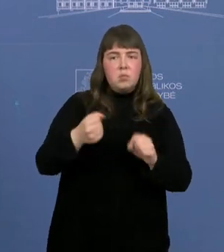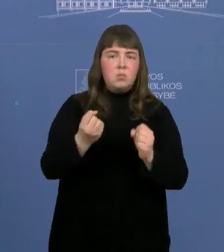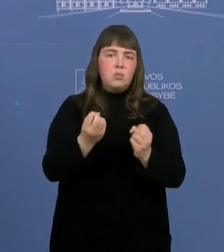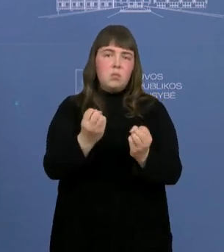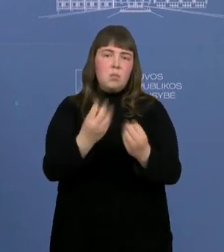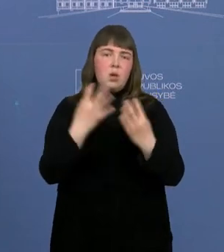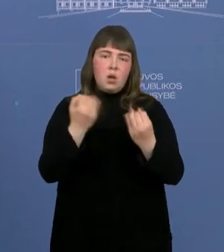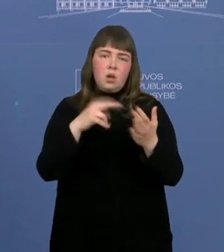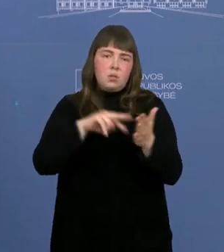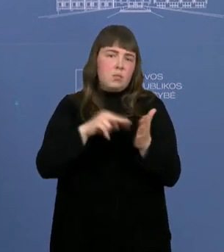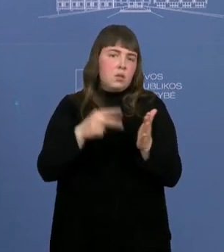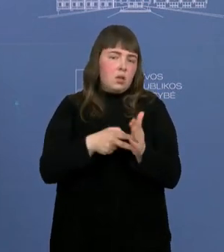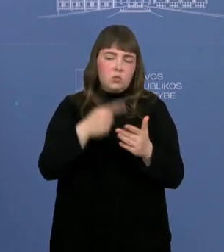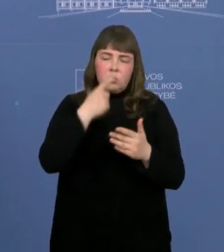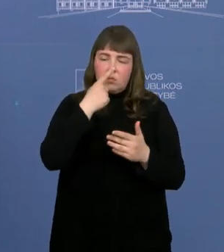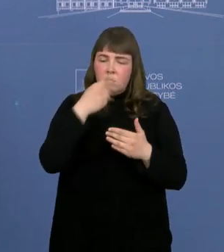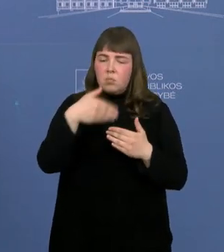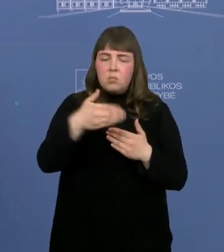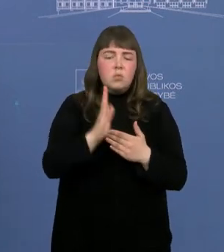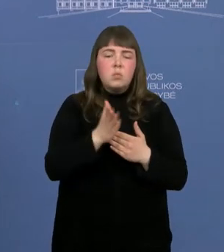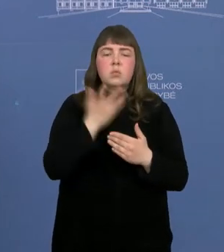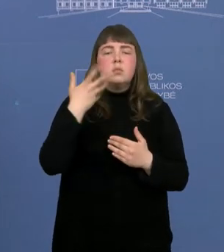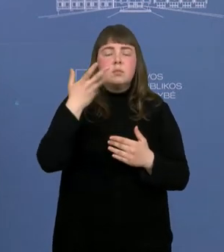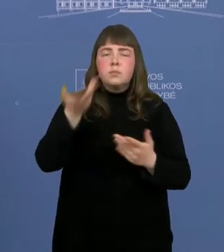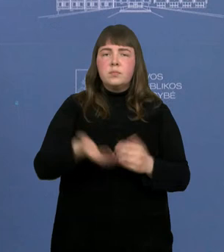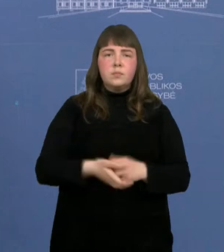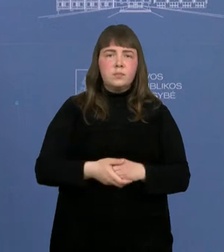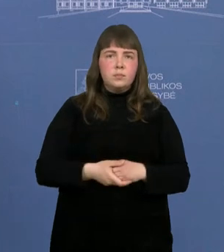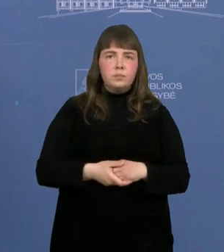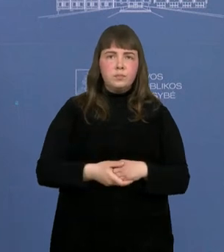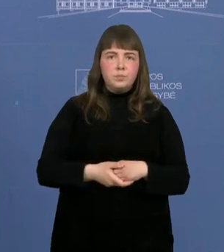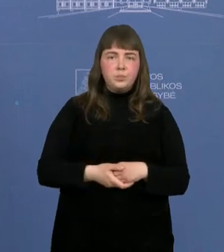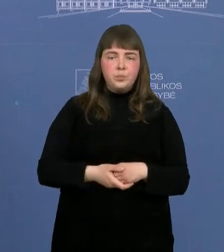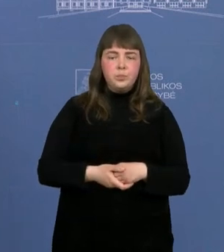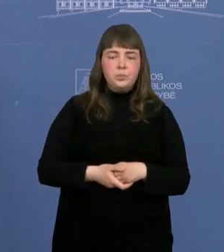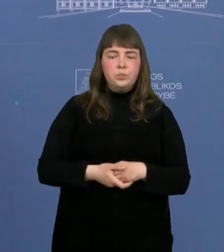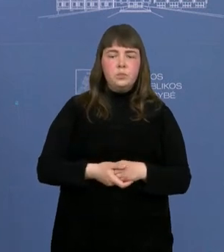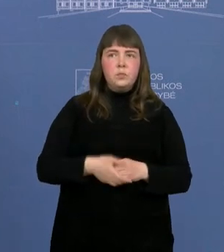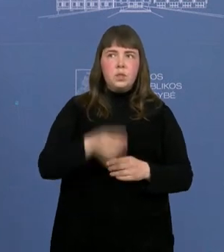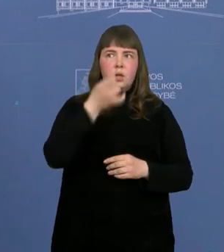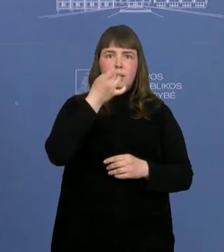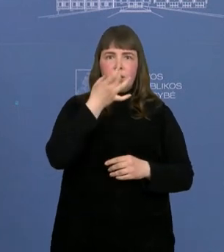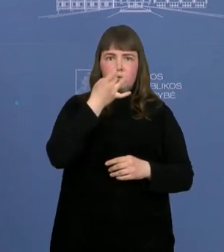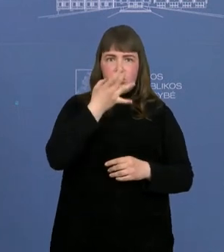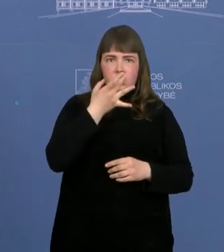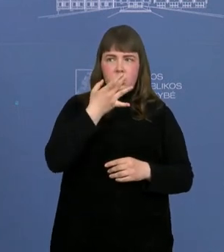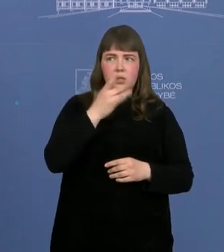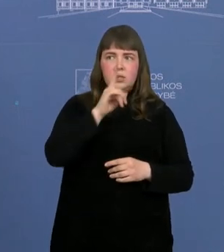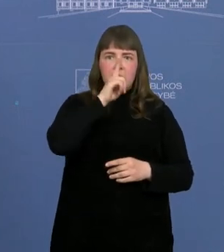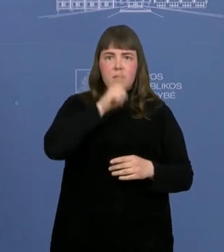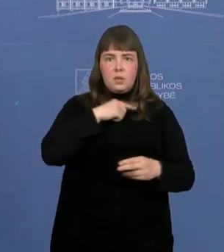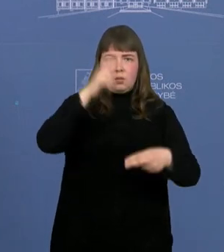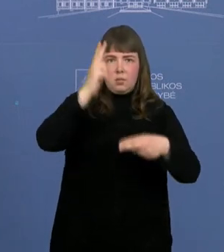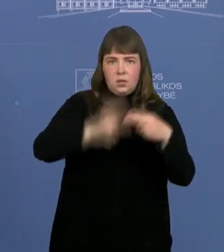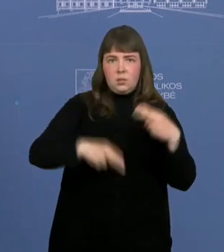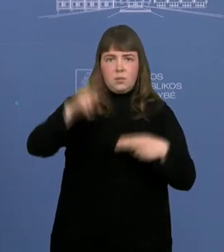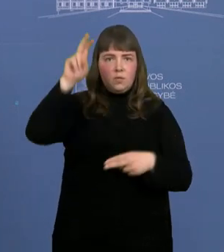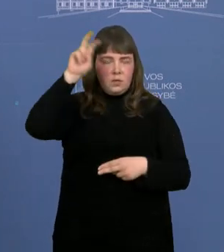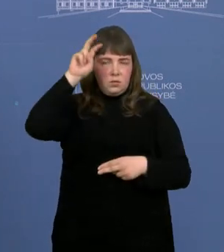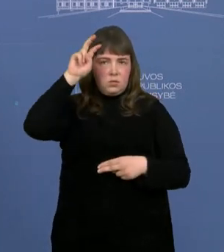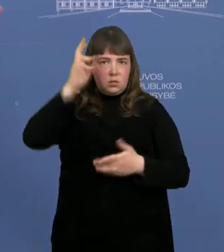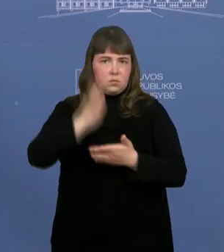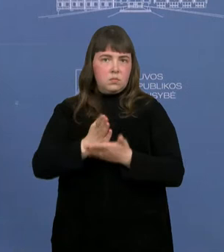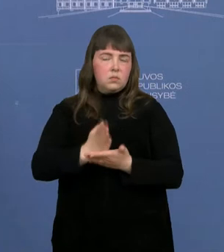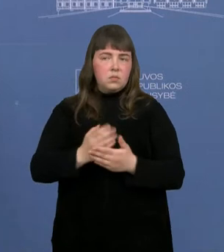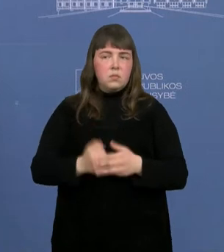planuojate čia artimiausia metu, kada jūs tai darysite. Čia, jeigu neklystų, tai yra gegužės mėnesio sprendimai. Vyriausybėje mes išėinam,